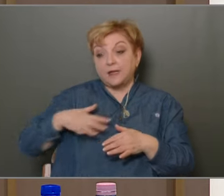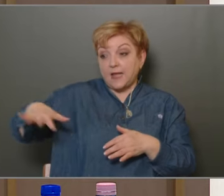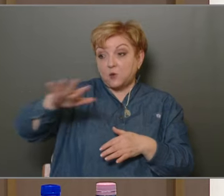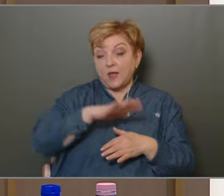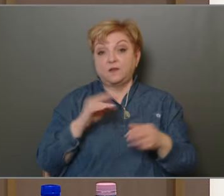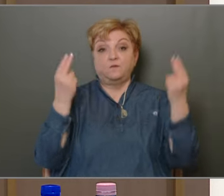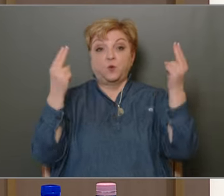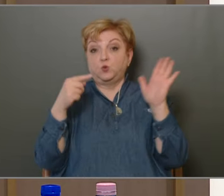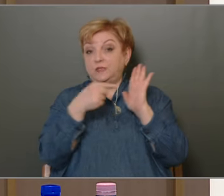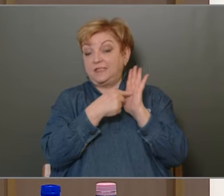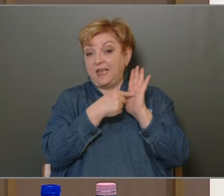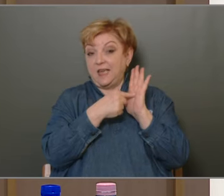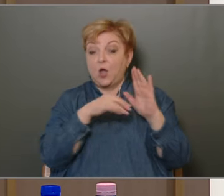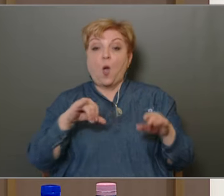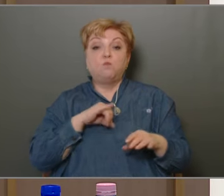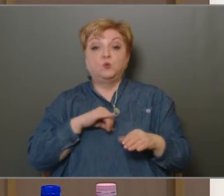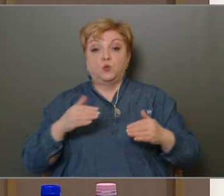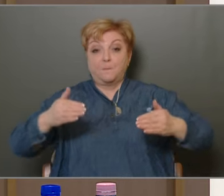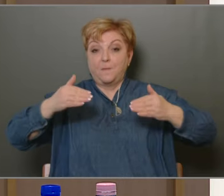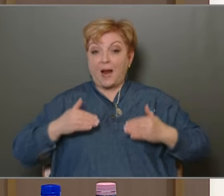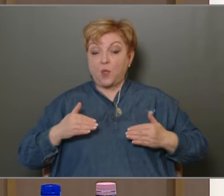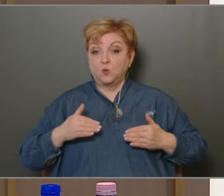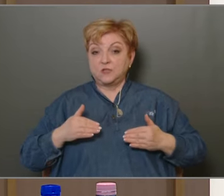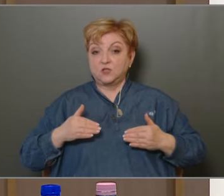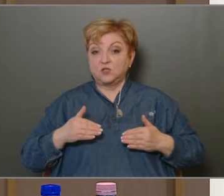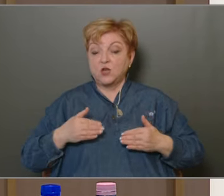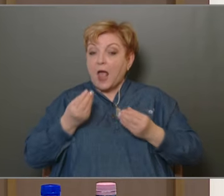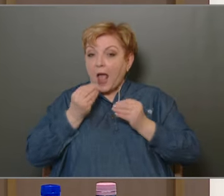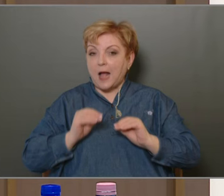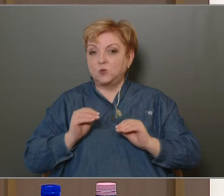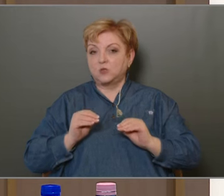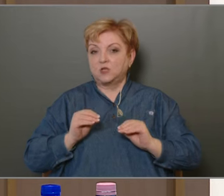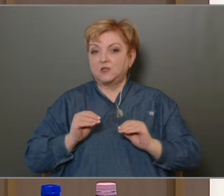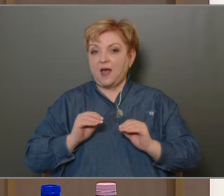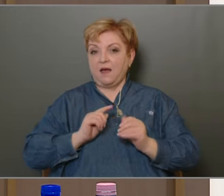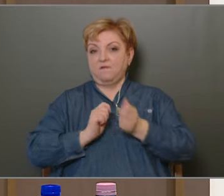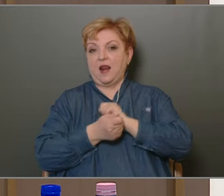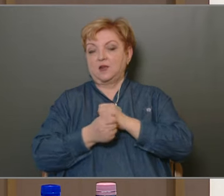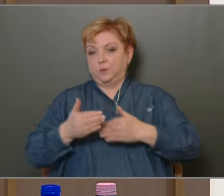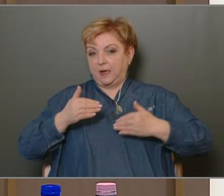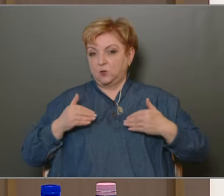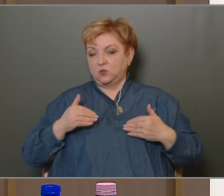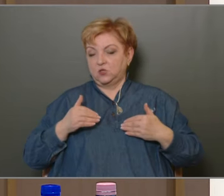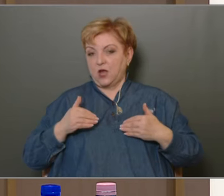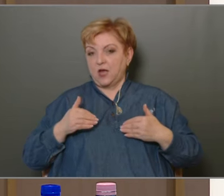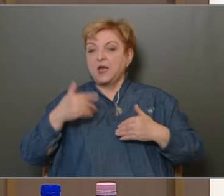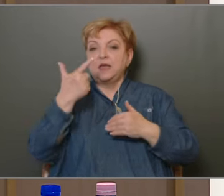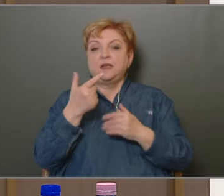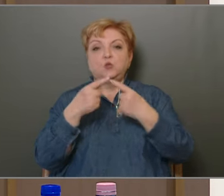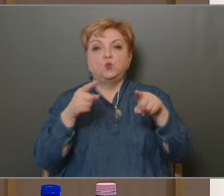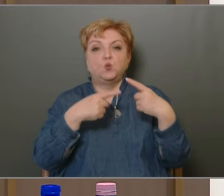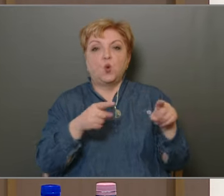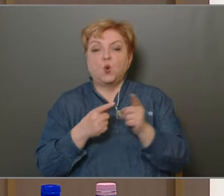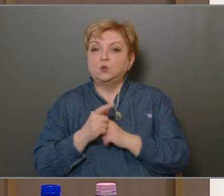gondolom, hogy egy fontos cél a bűnmegelőzés, az áldozattáválásnak a megelőzése Itt két külön